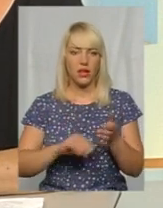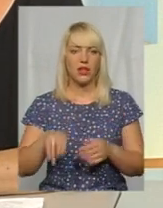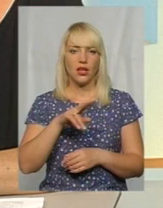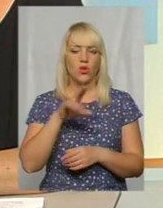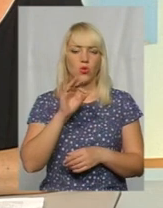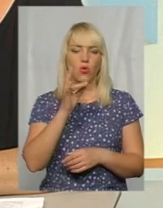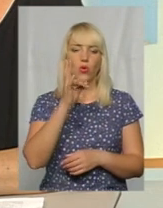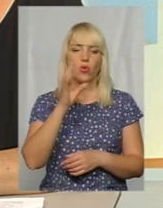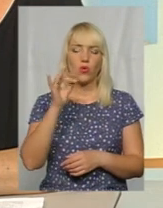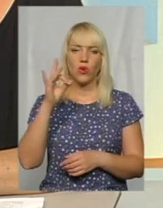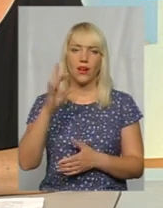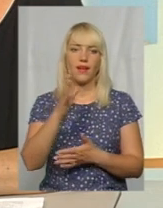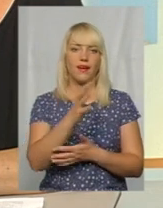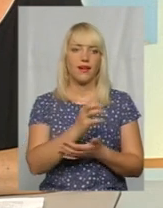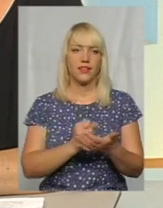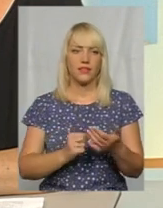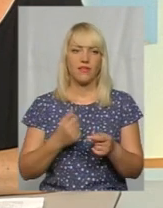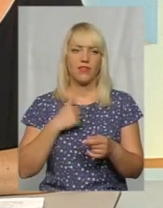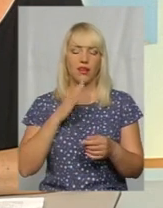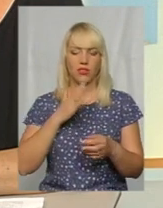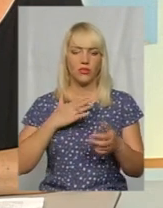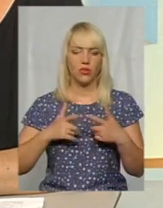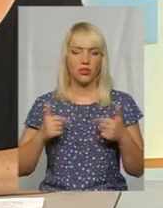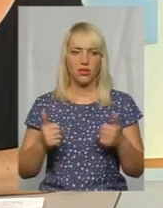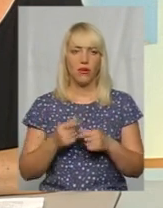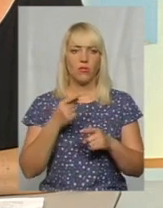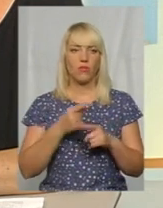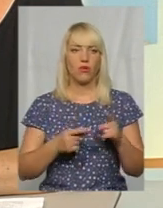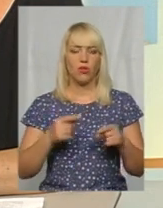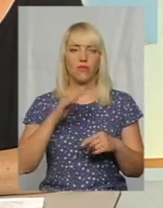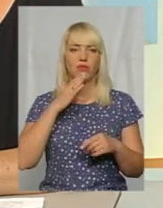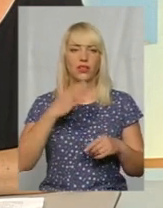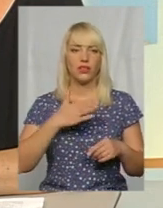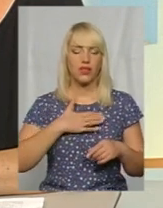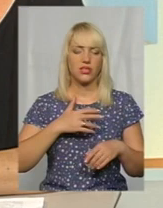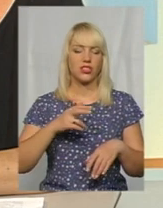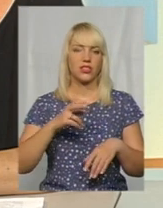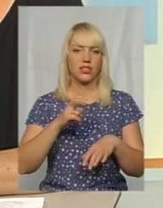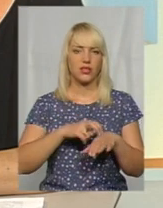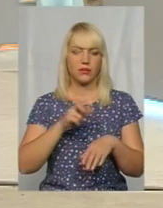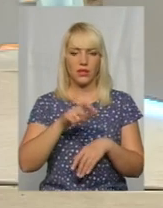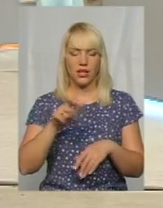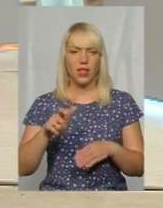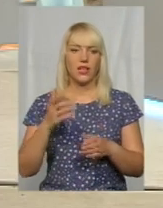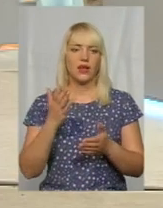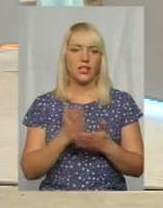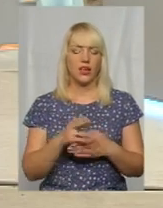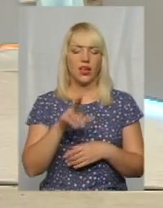В нашій організації більше половини наших співробітників на чолі нашого головного лікара є донорами